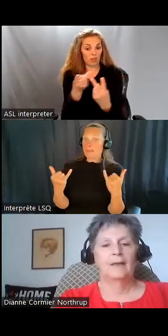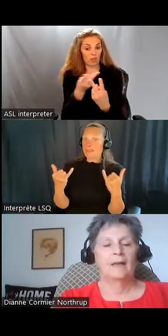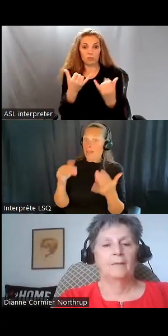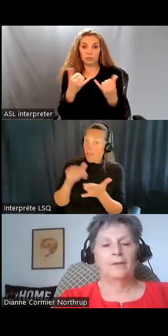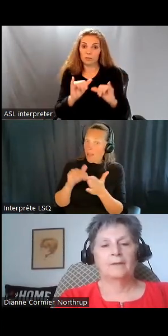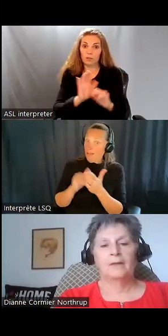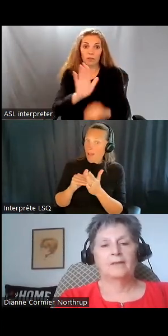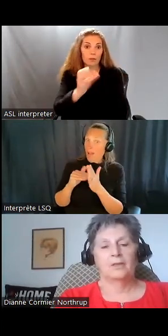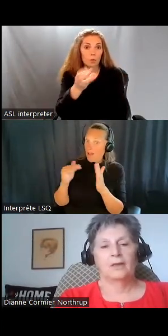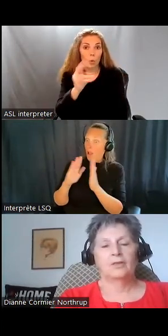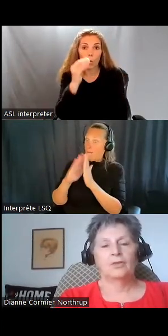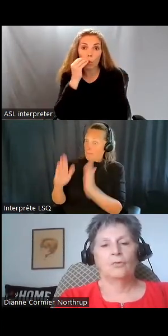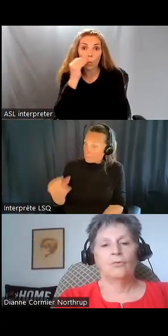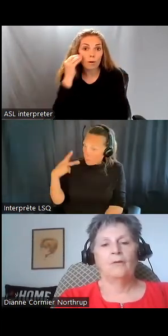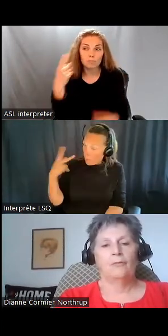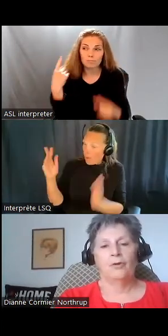32 ans plus tard.